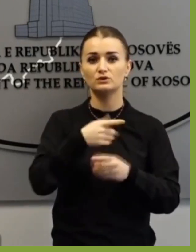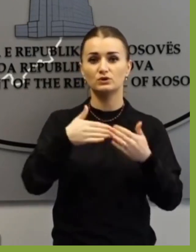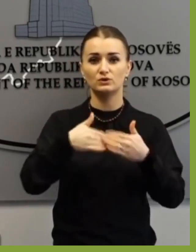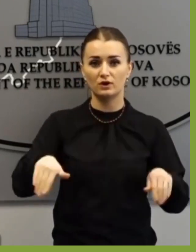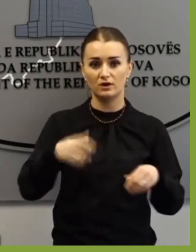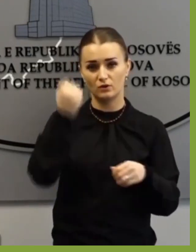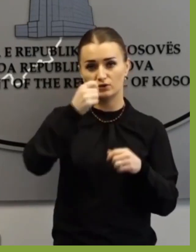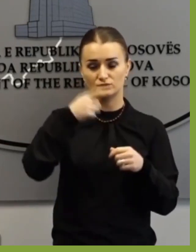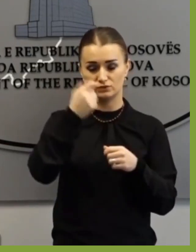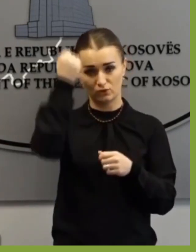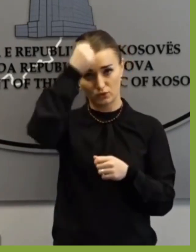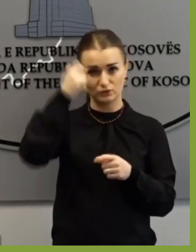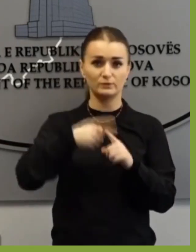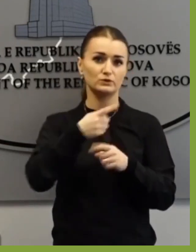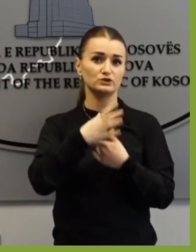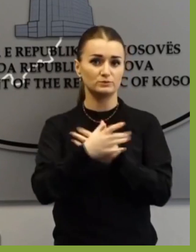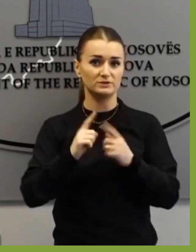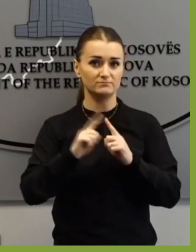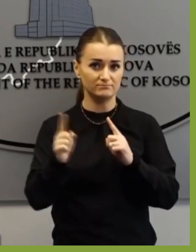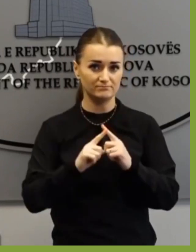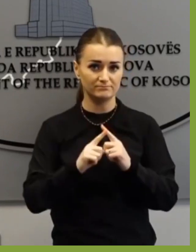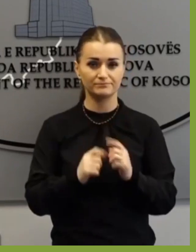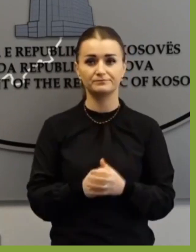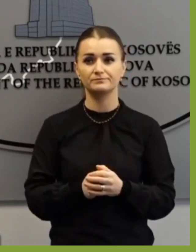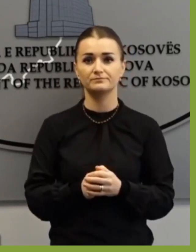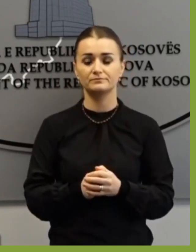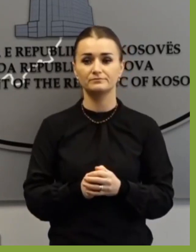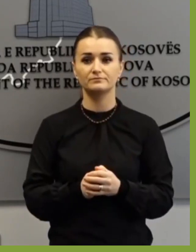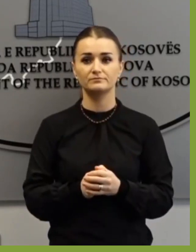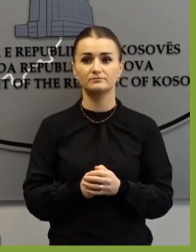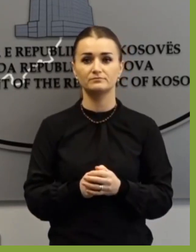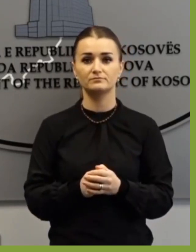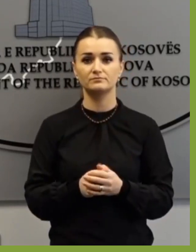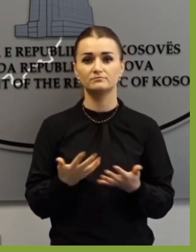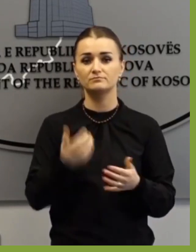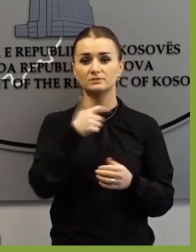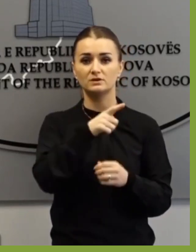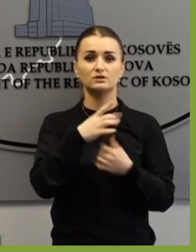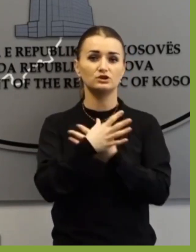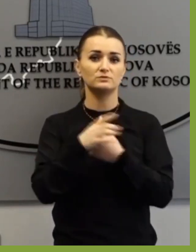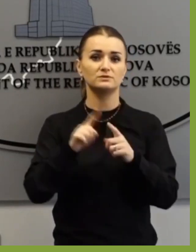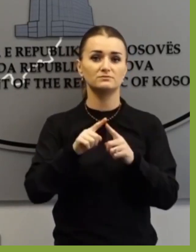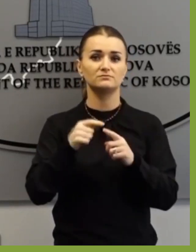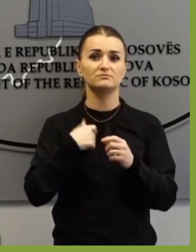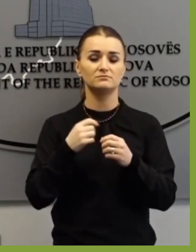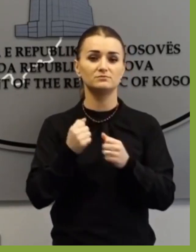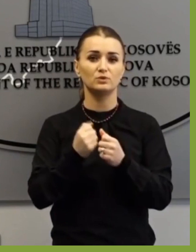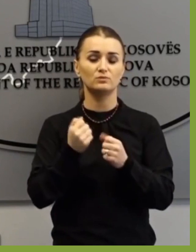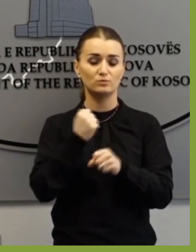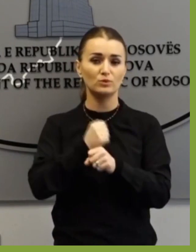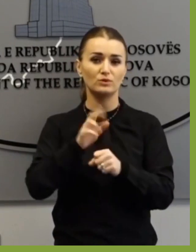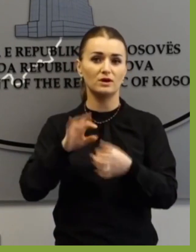Republikës e Shqipëris. Natë përshëm që shteti i Shqipëris pra është partner trektar i uni kryesor dhe synojmë